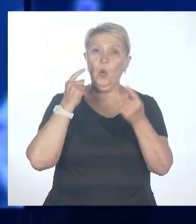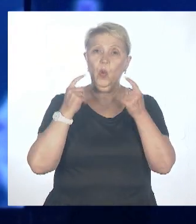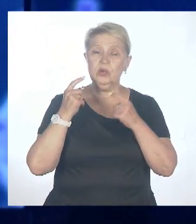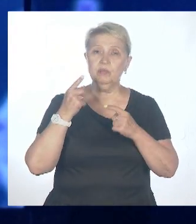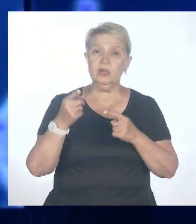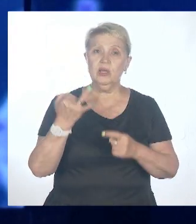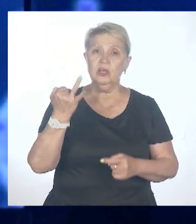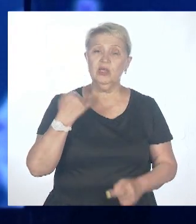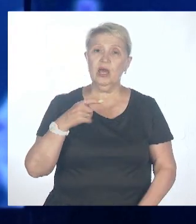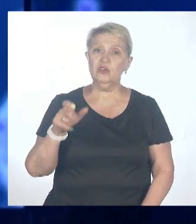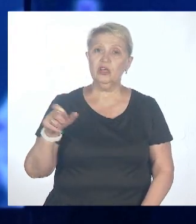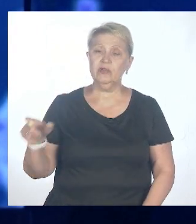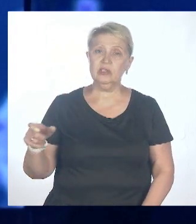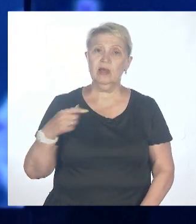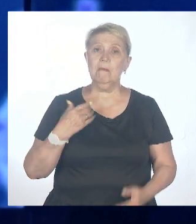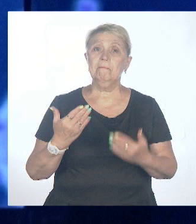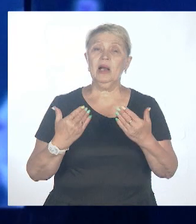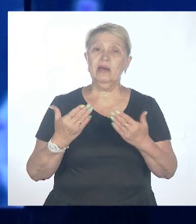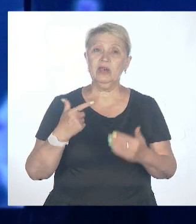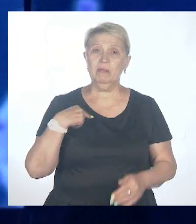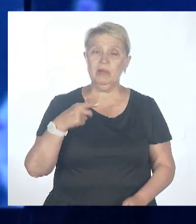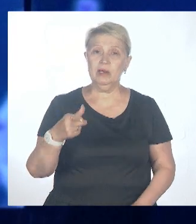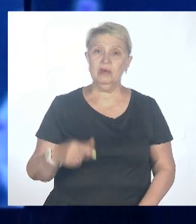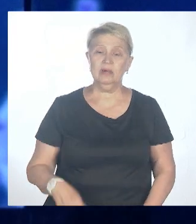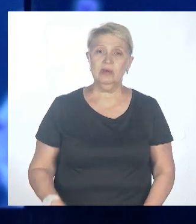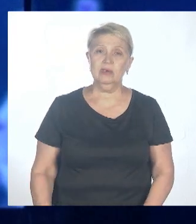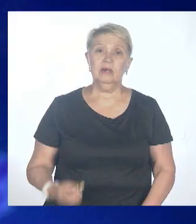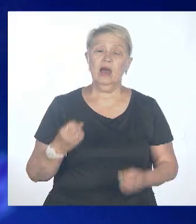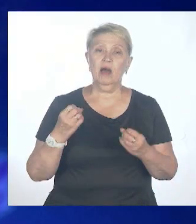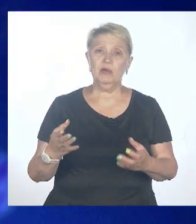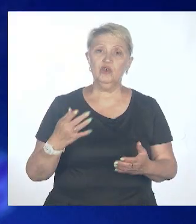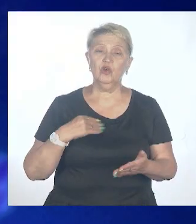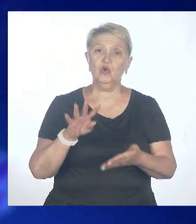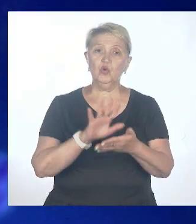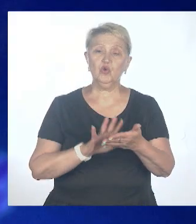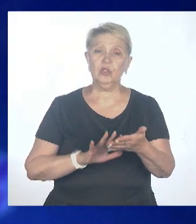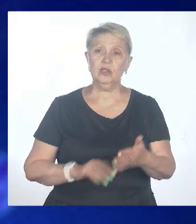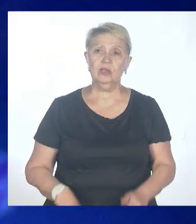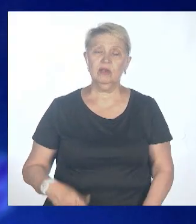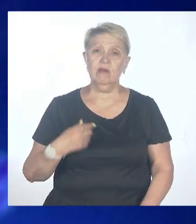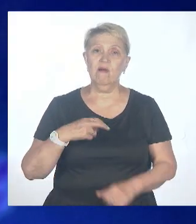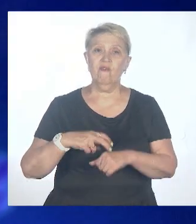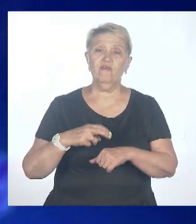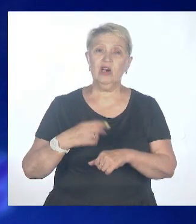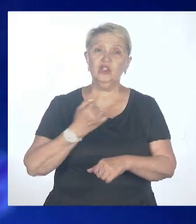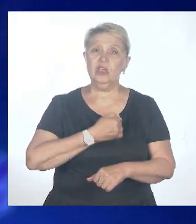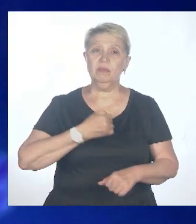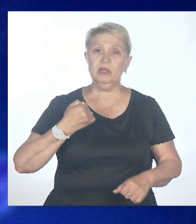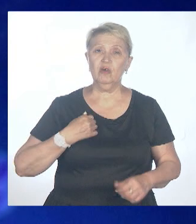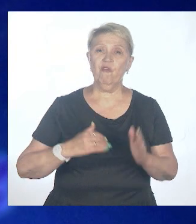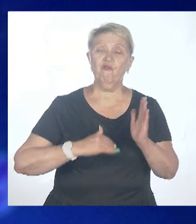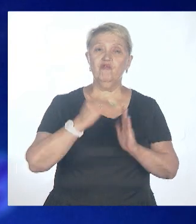-таки о человечности. Поговорили мы с Алексеем Водовозовым, научным журналистом, медицинским блогером, врачом-терапевтом высшей квалификационной